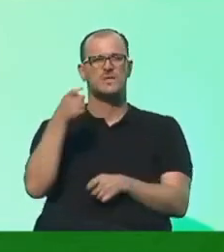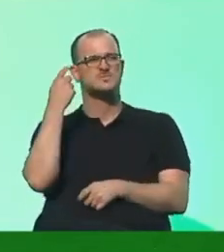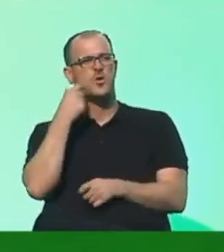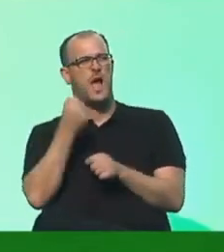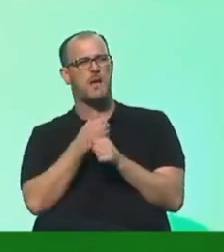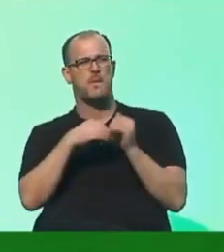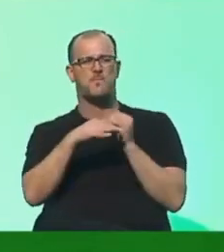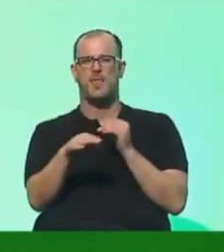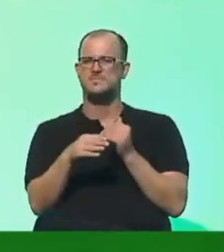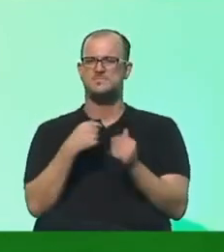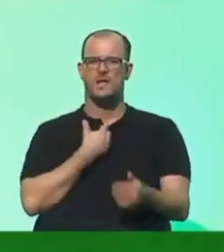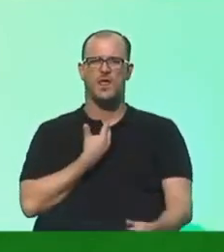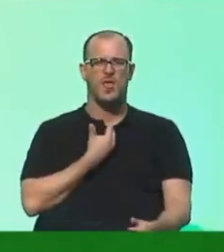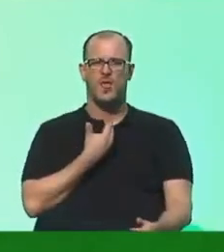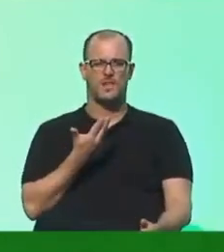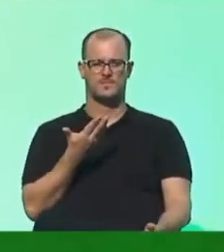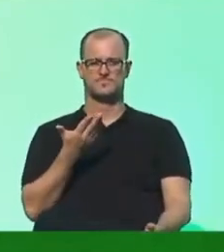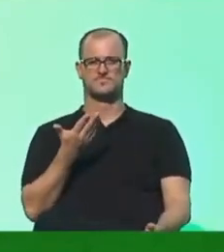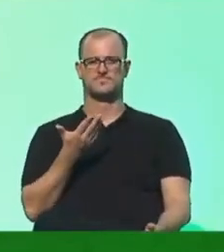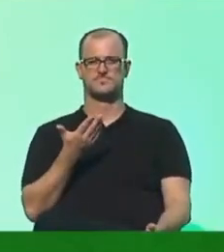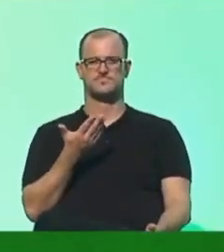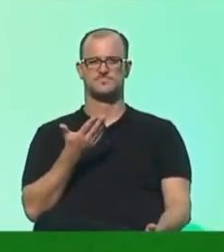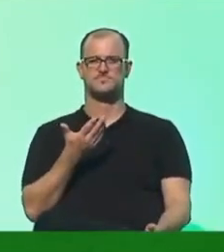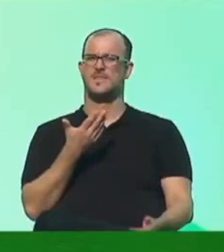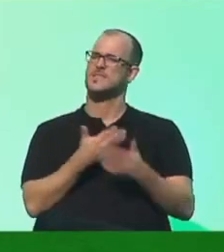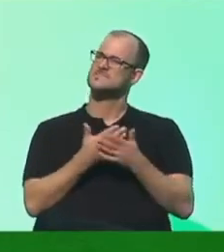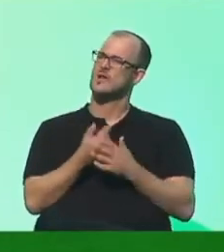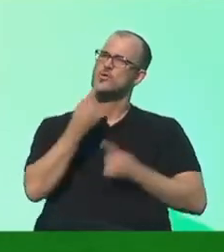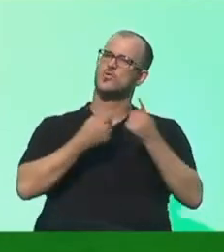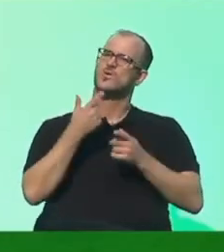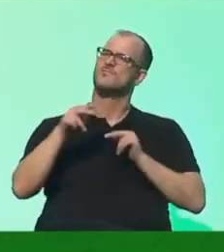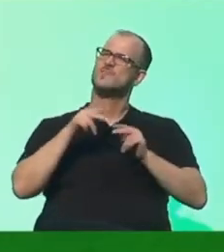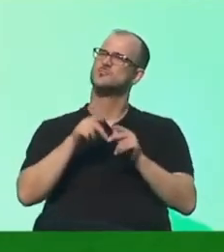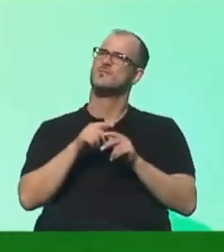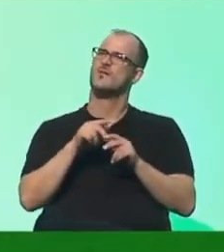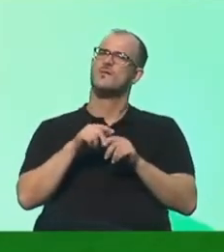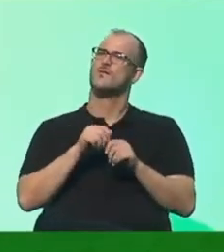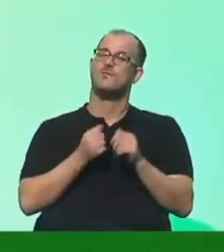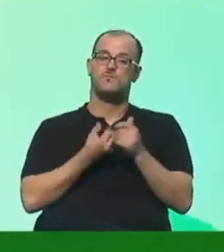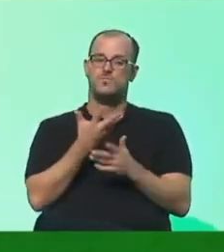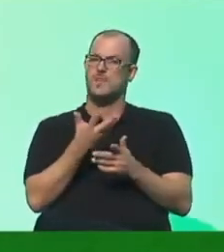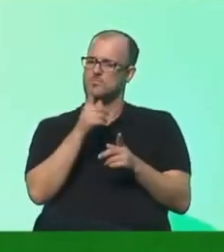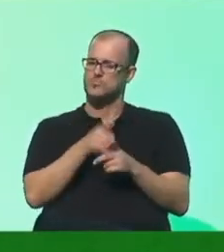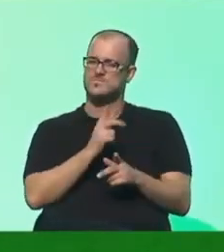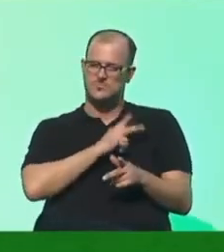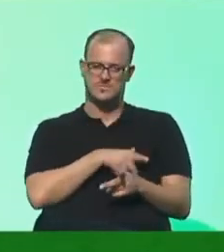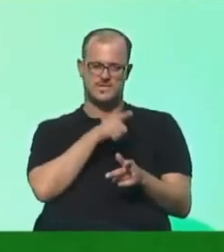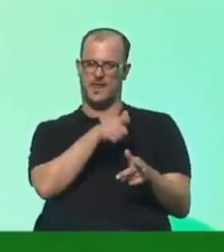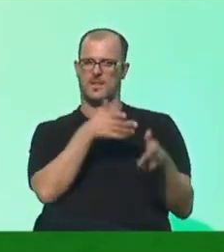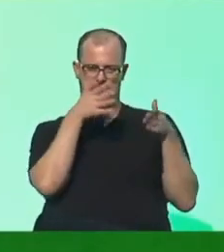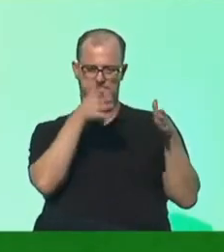Arbeitsplatzes verunsichert. Deshalb muss unser grünes Wirtschaftswunder auch ein soziales Wirtschaftswunder sein. Hinter dem